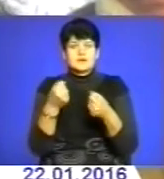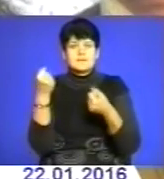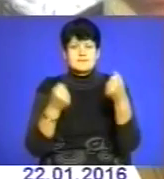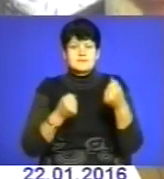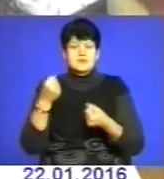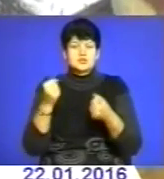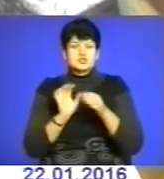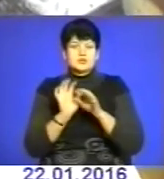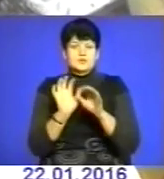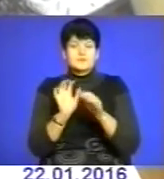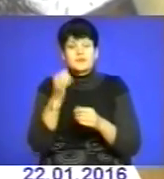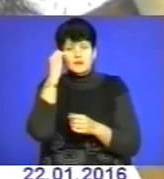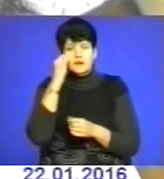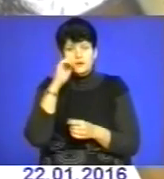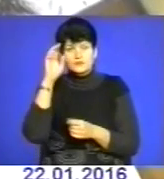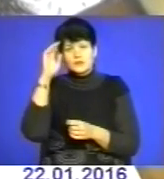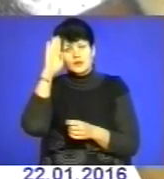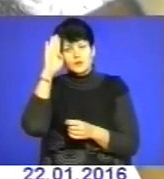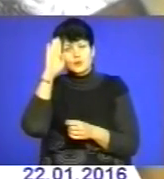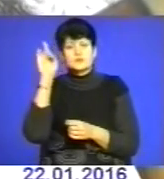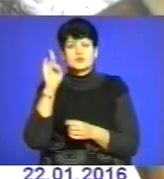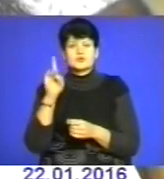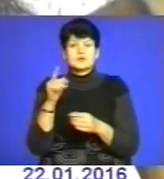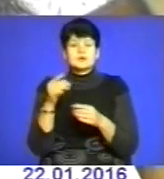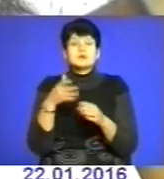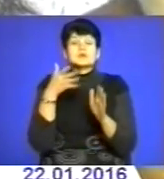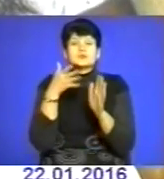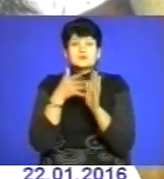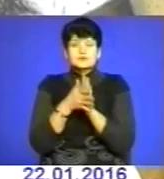І дякувати хлопцям, що так зреагували.